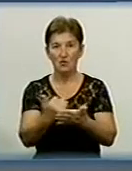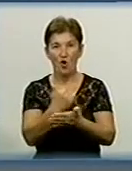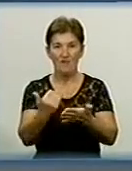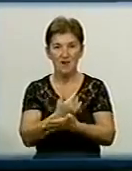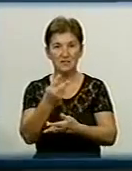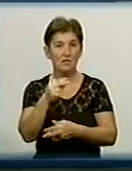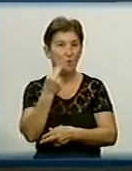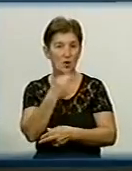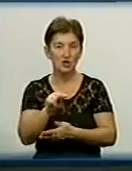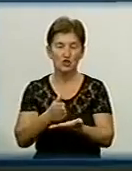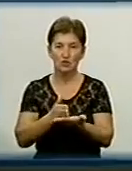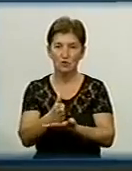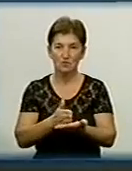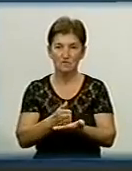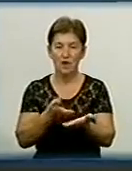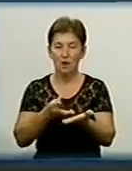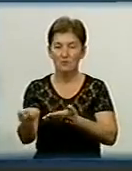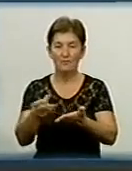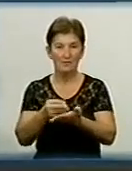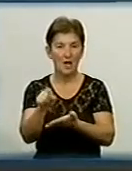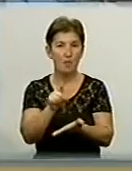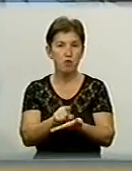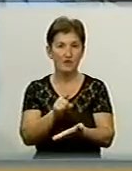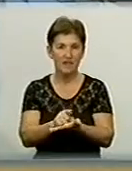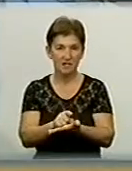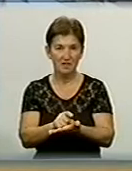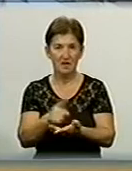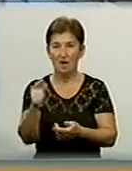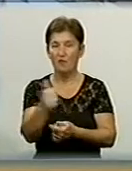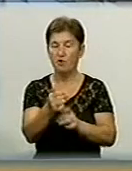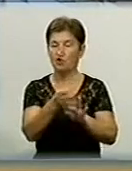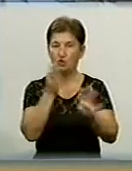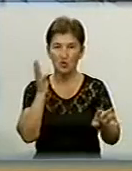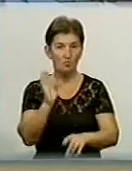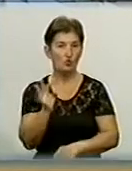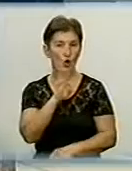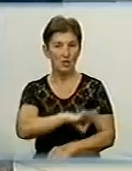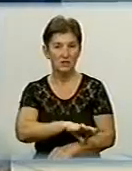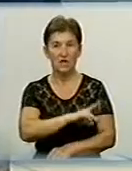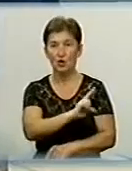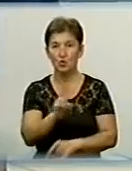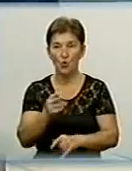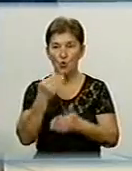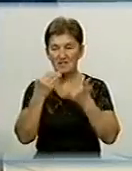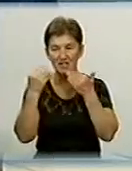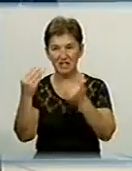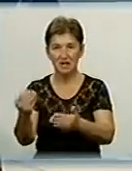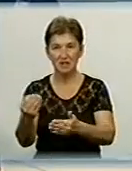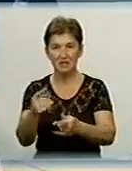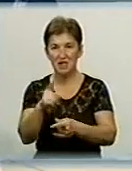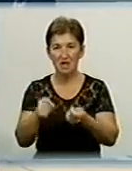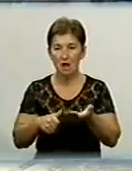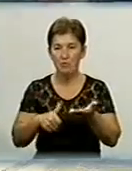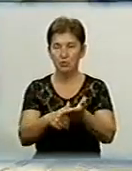покращення обслуговування платників податків, кажуть у Міндоходів. У першу чергу вона стане корисною тим, хто звертається за послугами до банків,